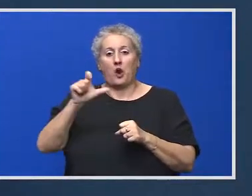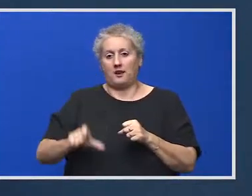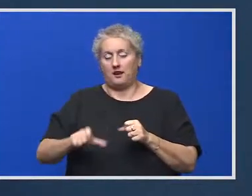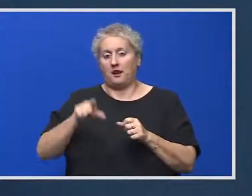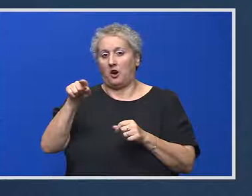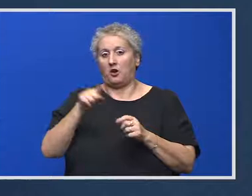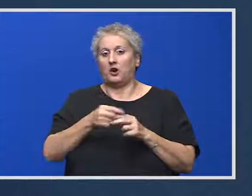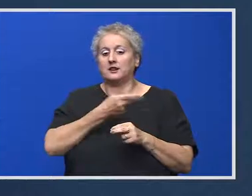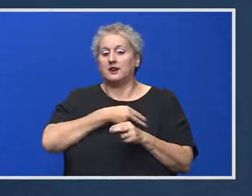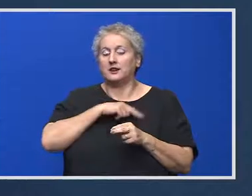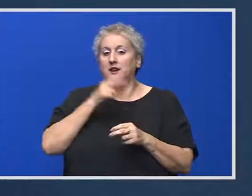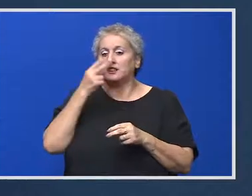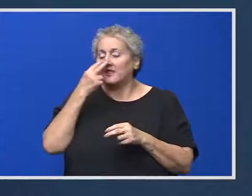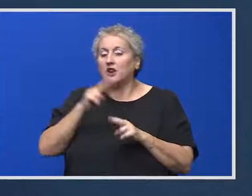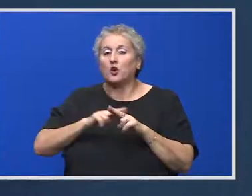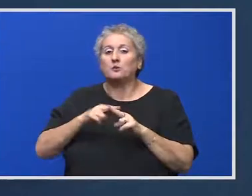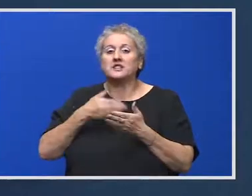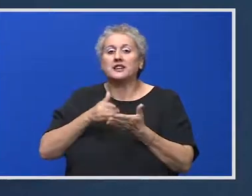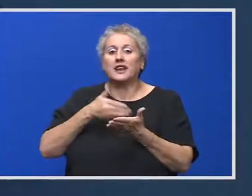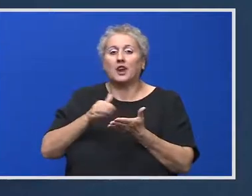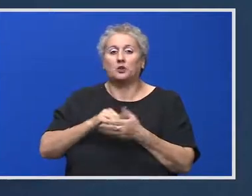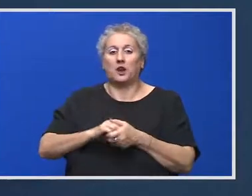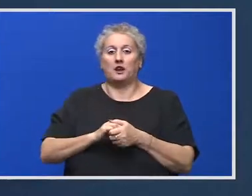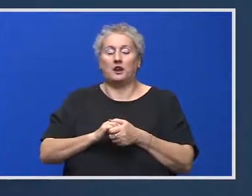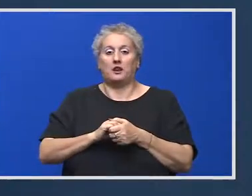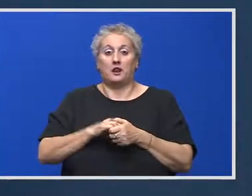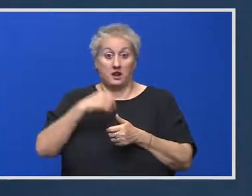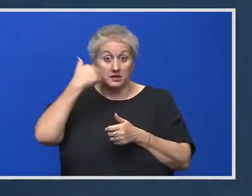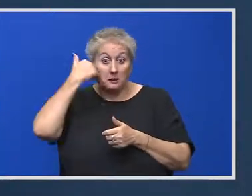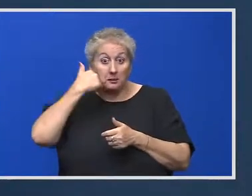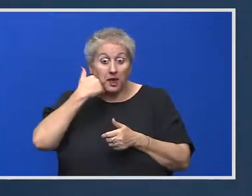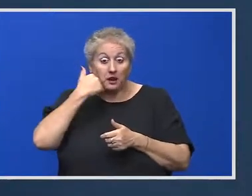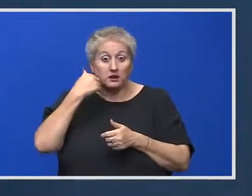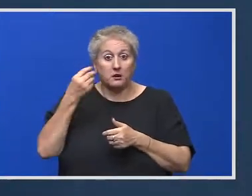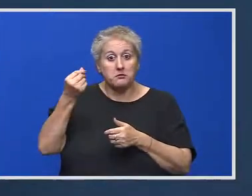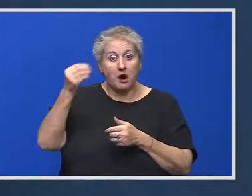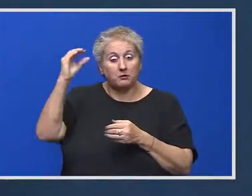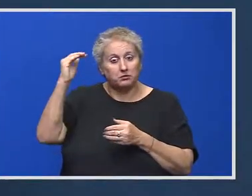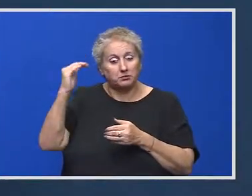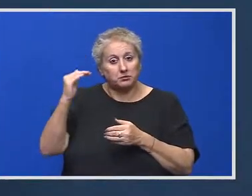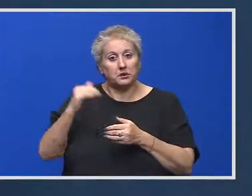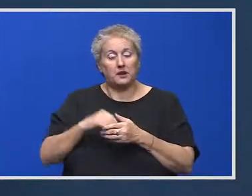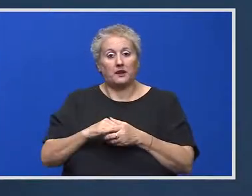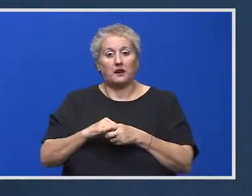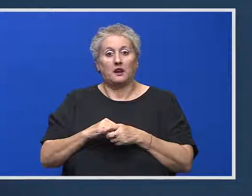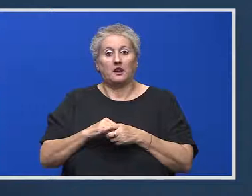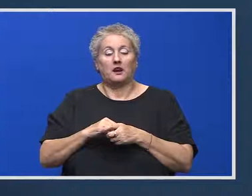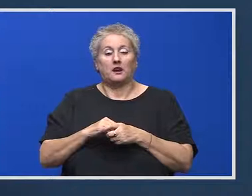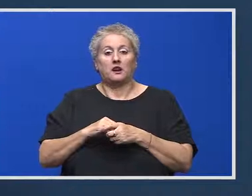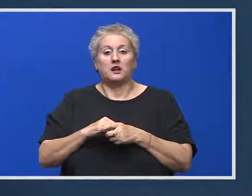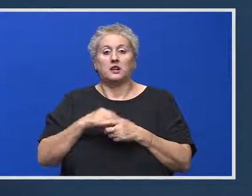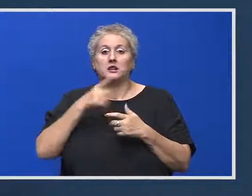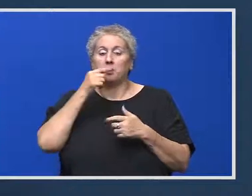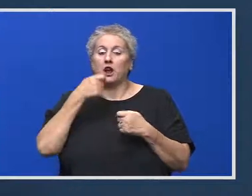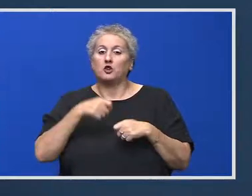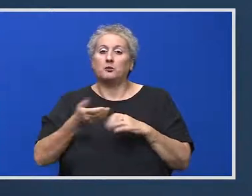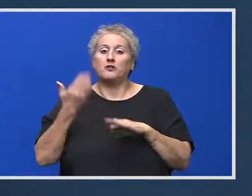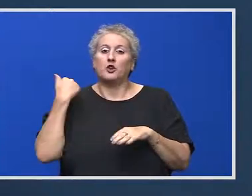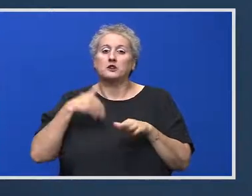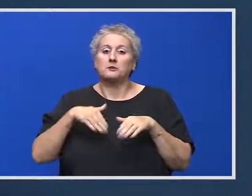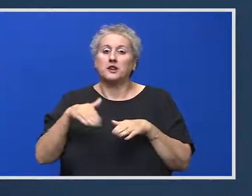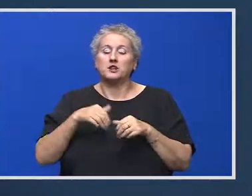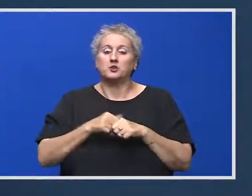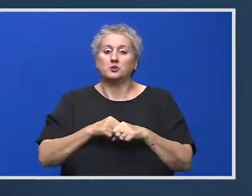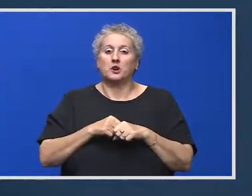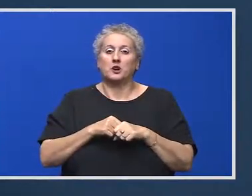vadă cum sunt călțiți acești bani. Tot pierdem, practic, putere în această bancă. Și dumneavoastră spunea fostul ministru